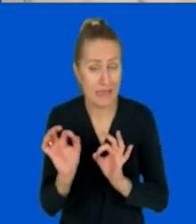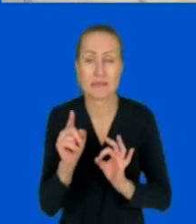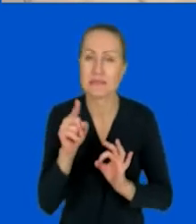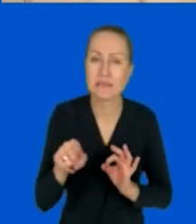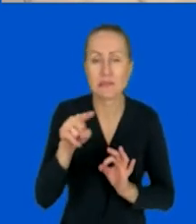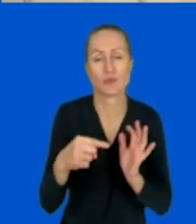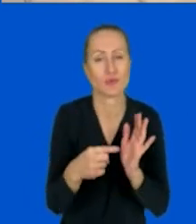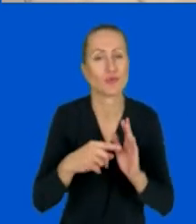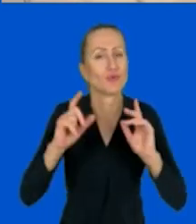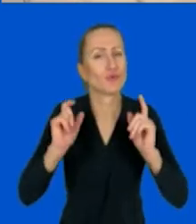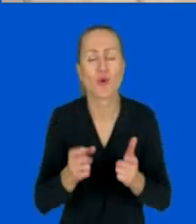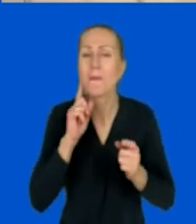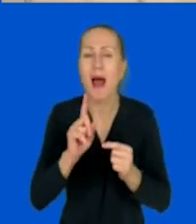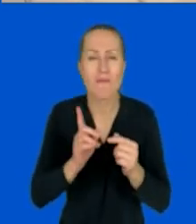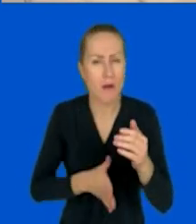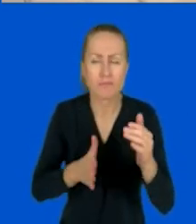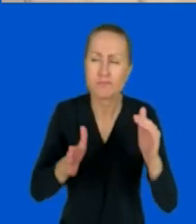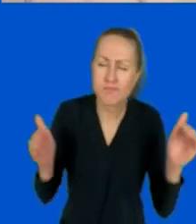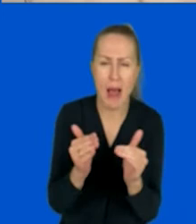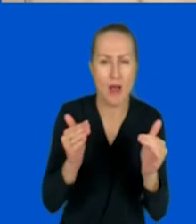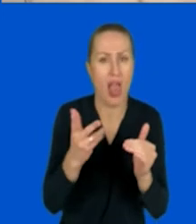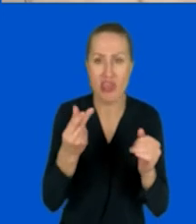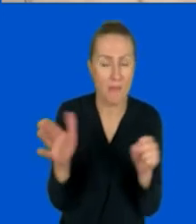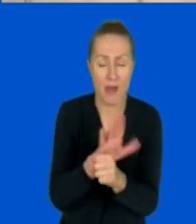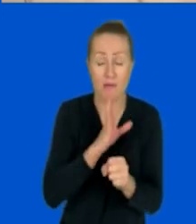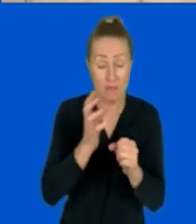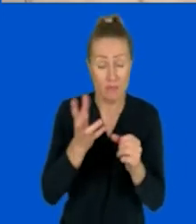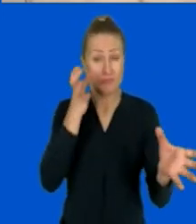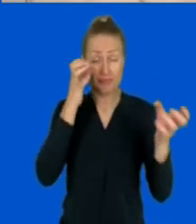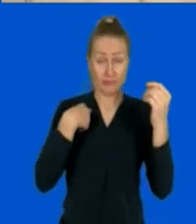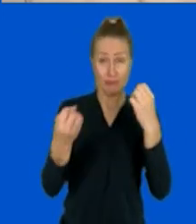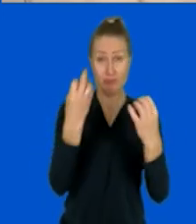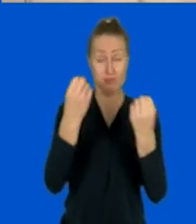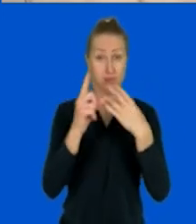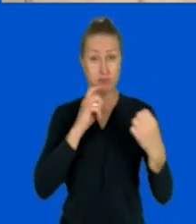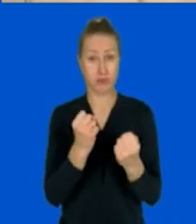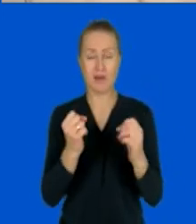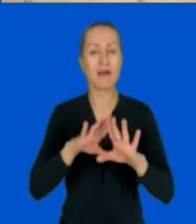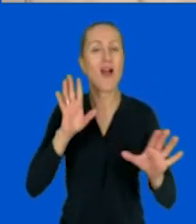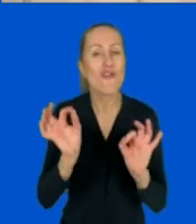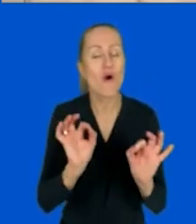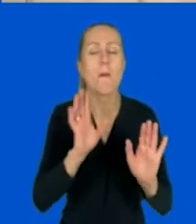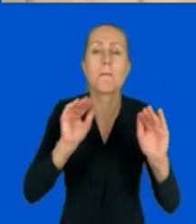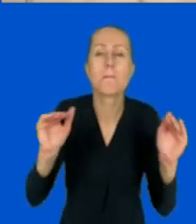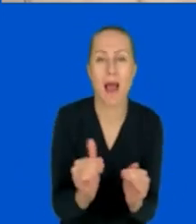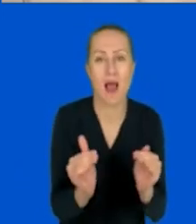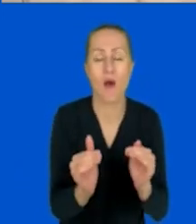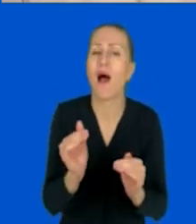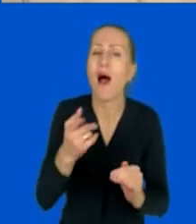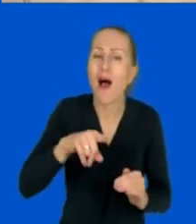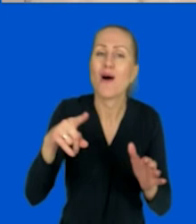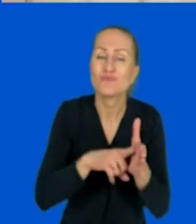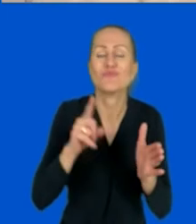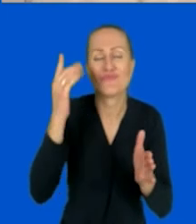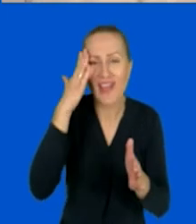nie przytłoczy uczestników. Chodzi o to, żeby tych informacji było mało. To znaczy trzymajmy się zasady less is